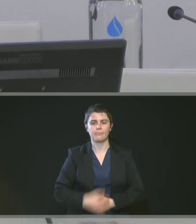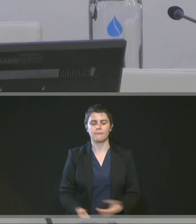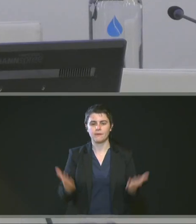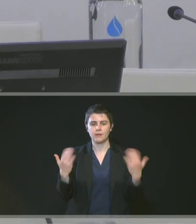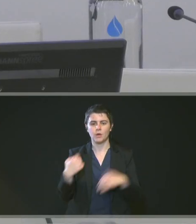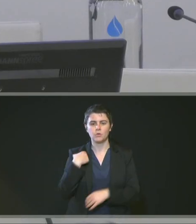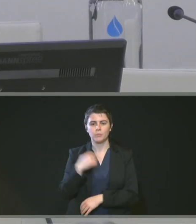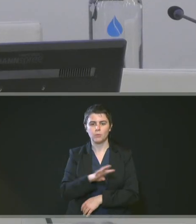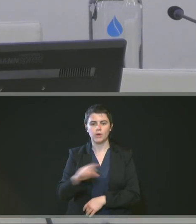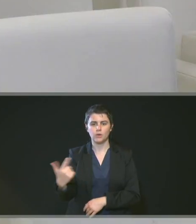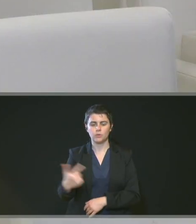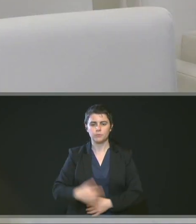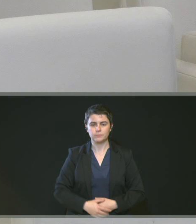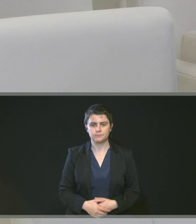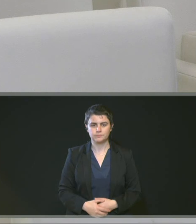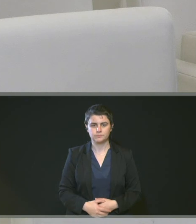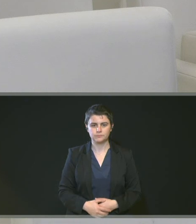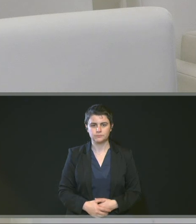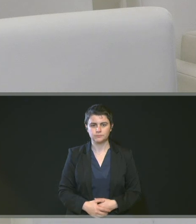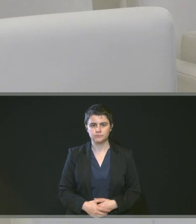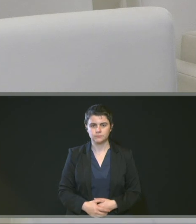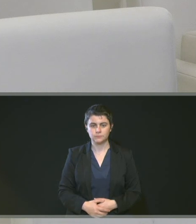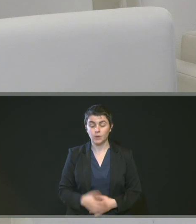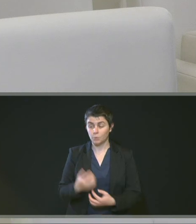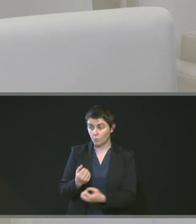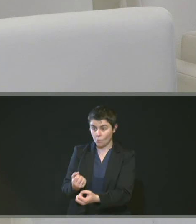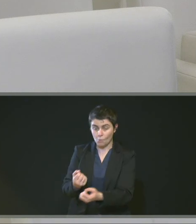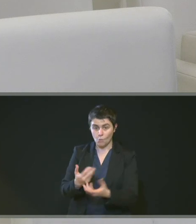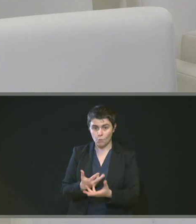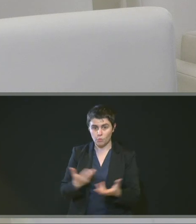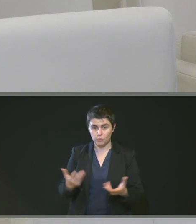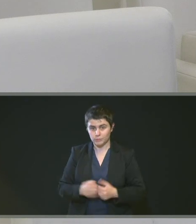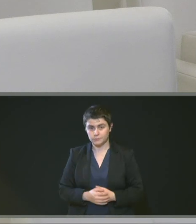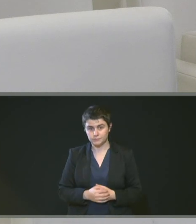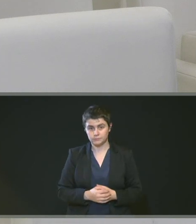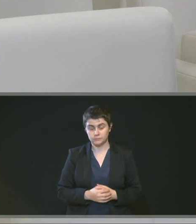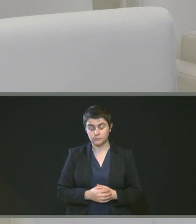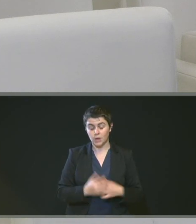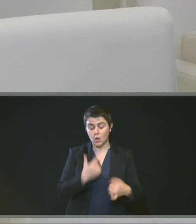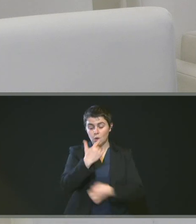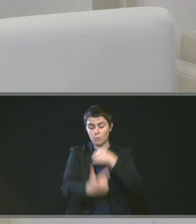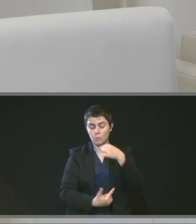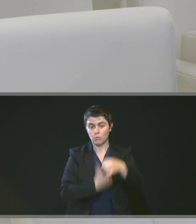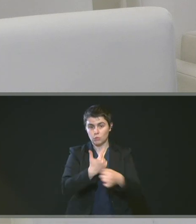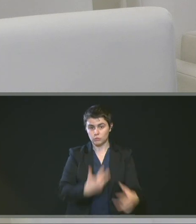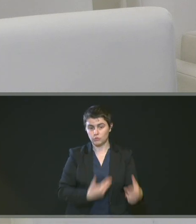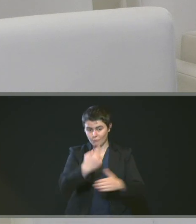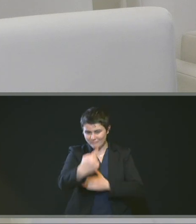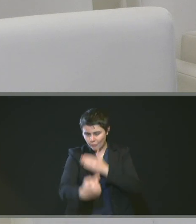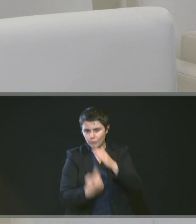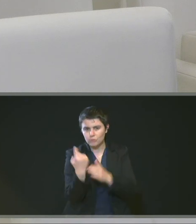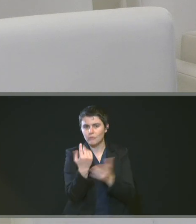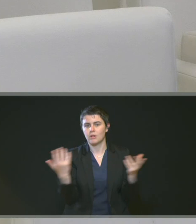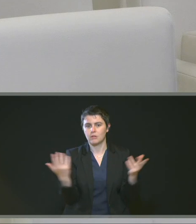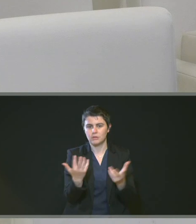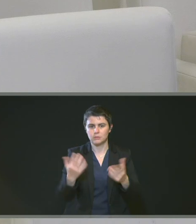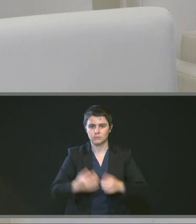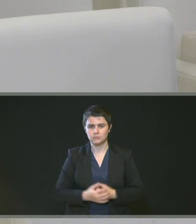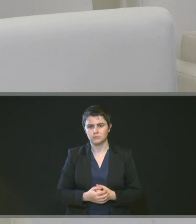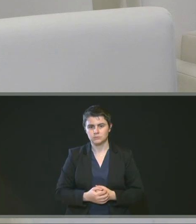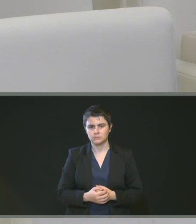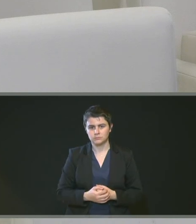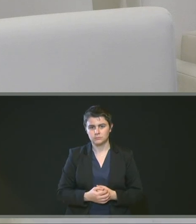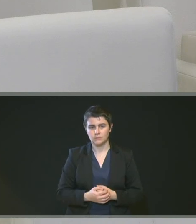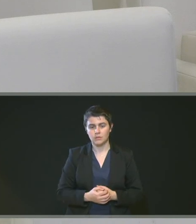La numéro 42 nous propose d'acter l'information préalable relative au renouvellement pour 2 ans de la mise à disposition partielle,